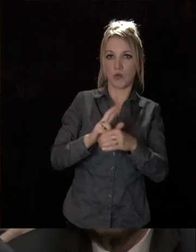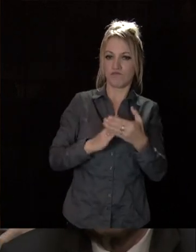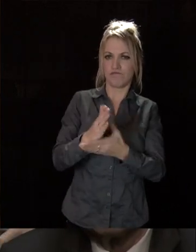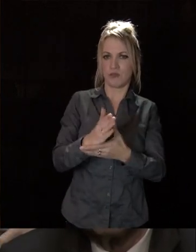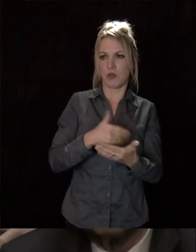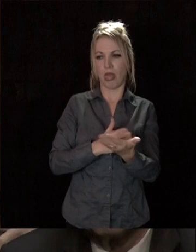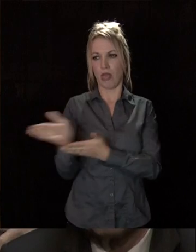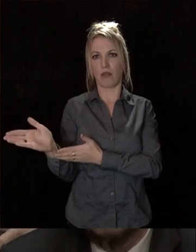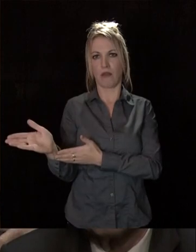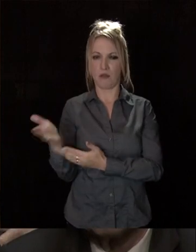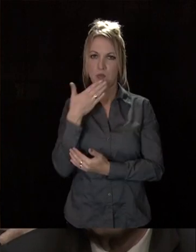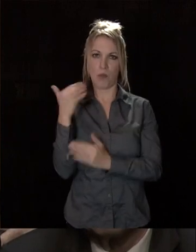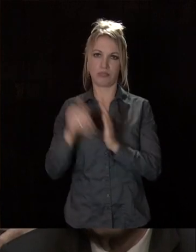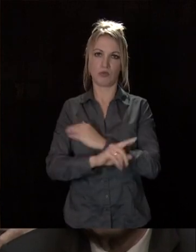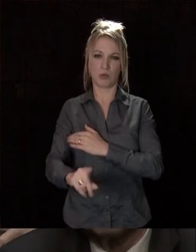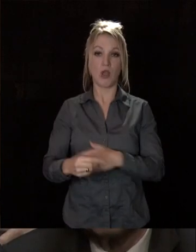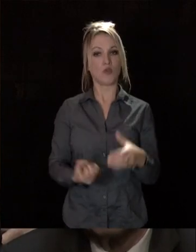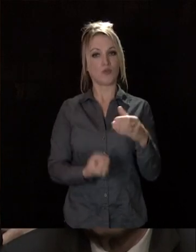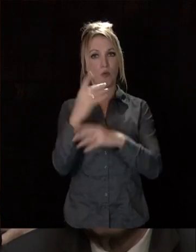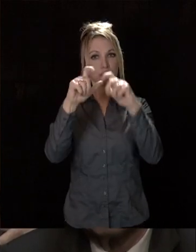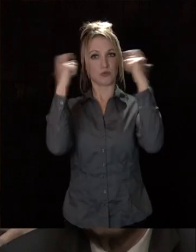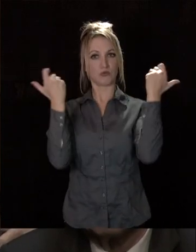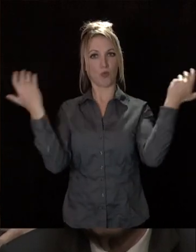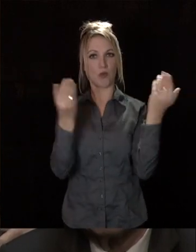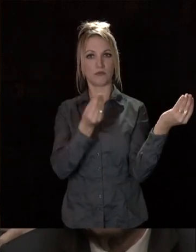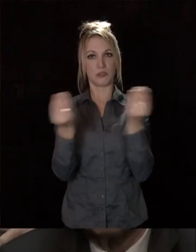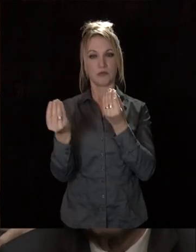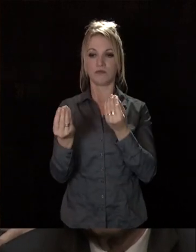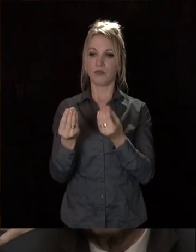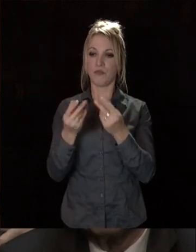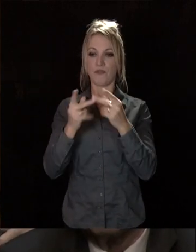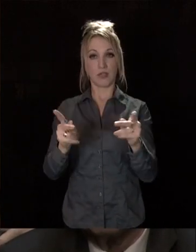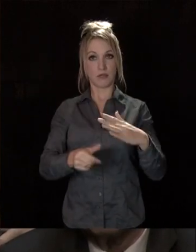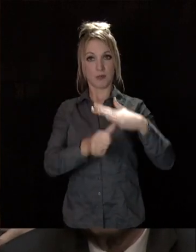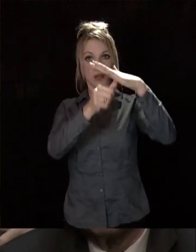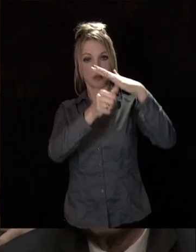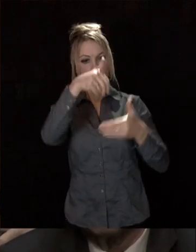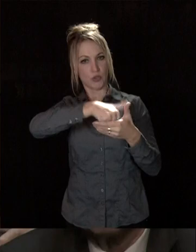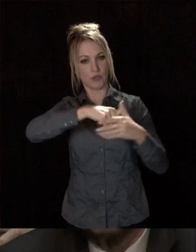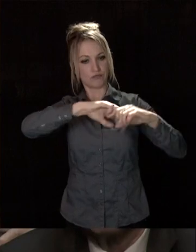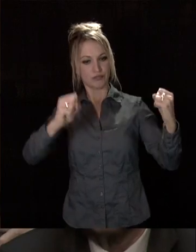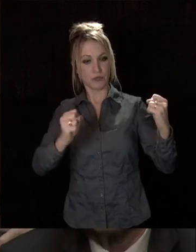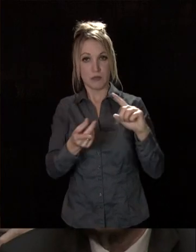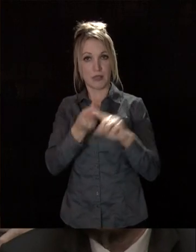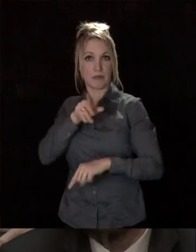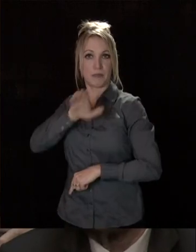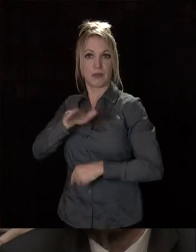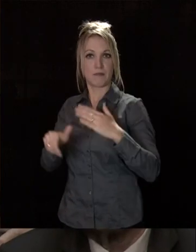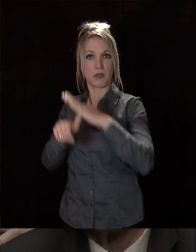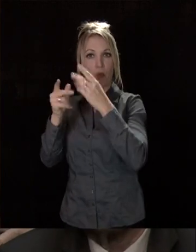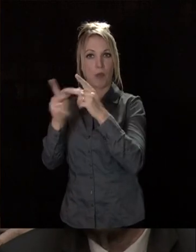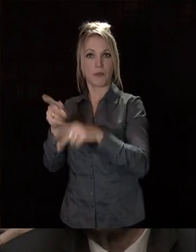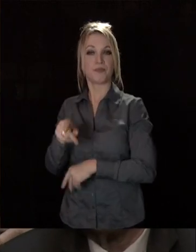celui du déclin. Ce nouveau statut reconnaît que notre ville capitale a les spécificités d'une métropole. Mais